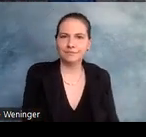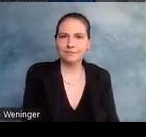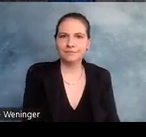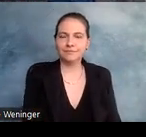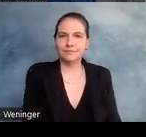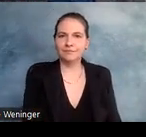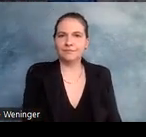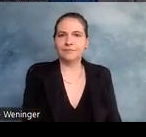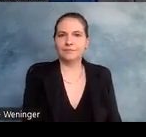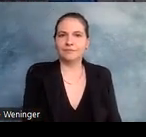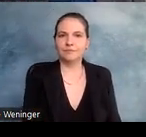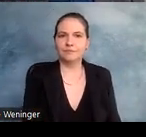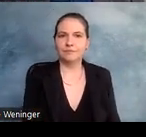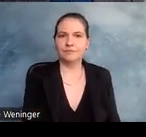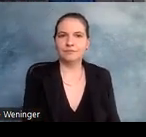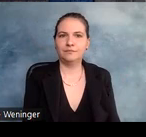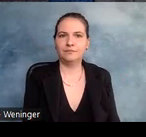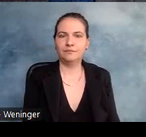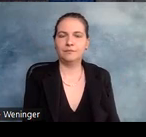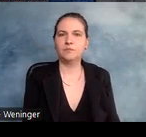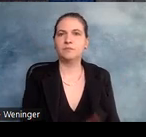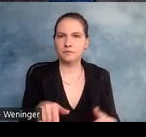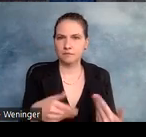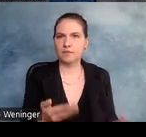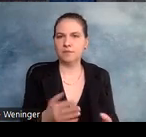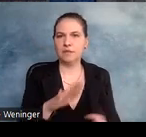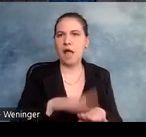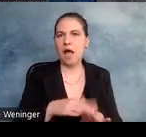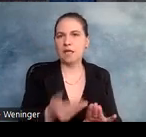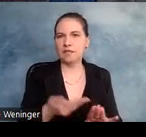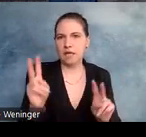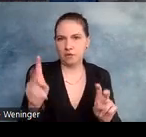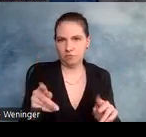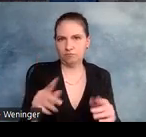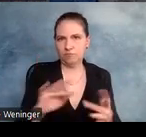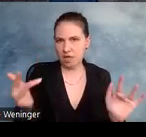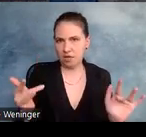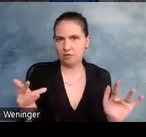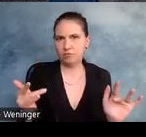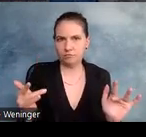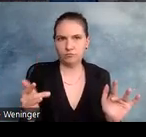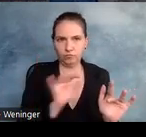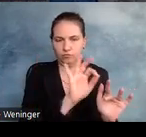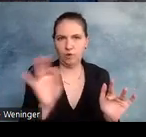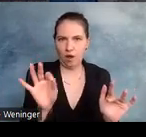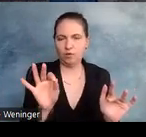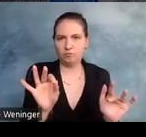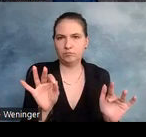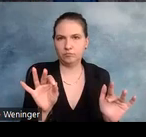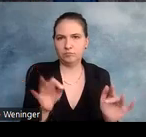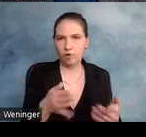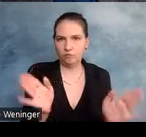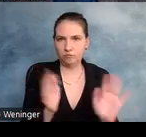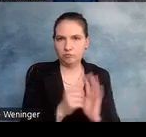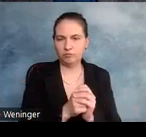Wir haben diese Handreichung im Internet für alle hier zur Verfügung. Ich